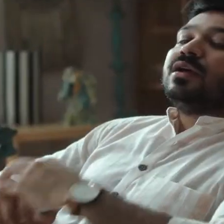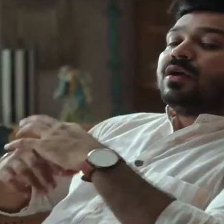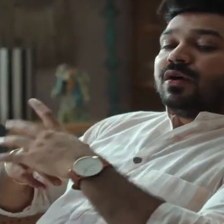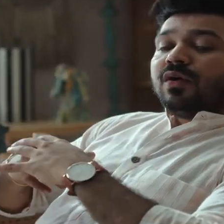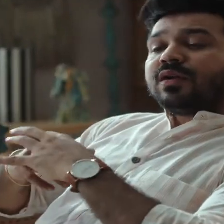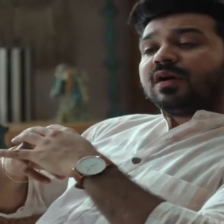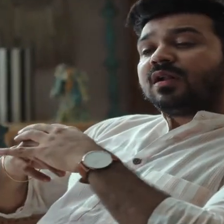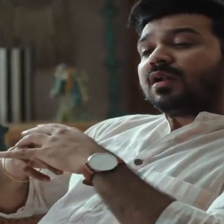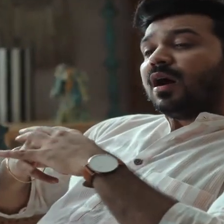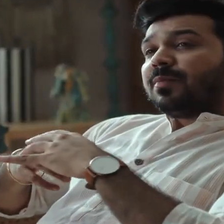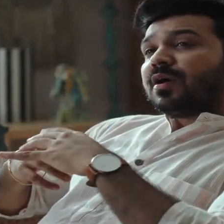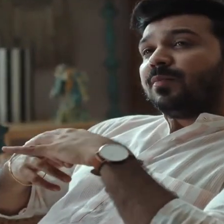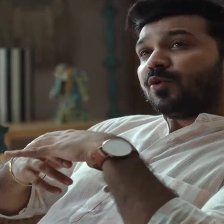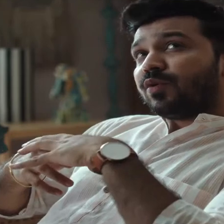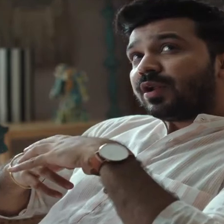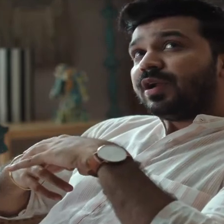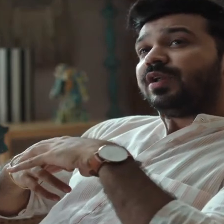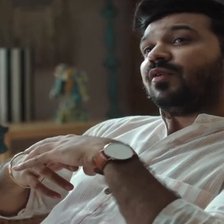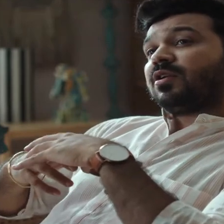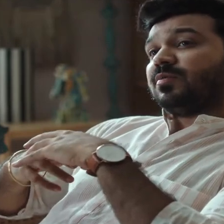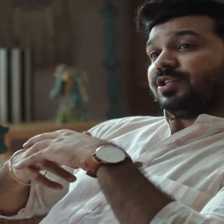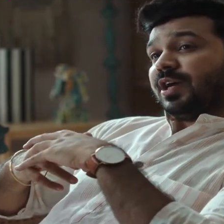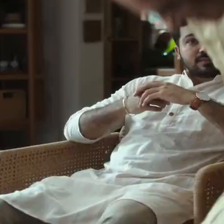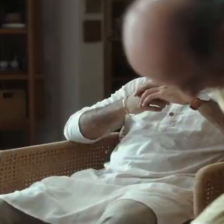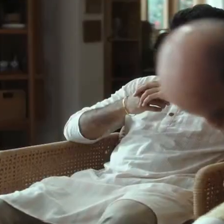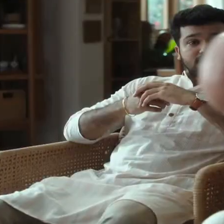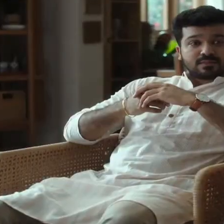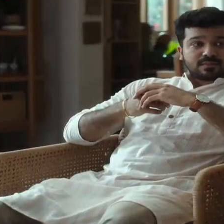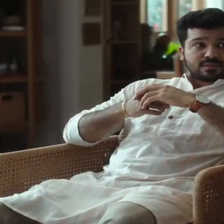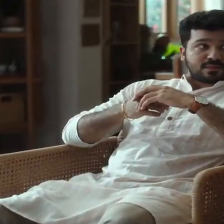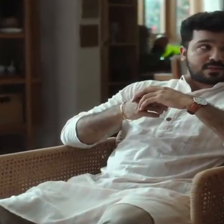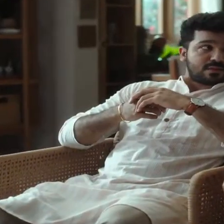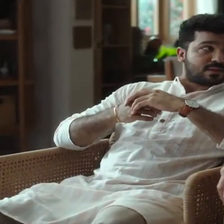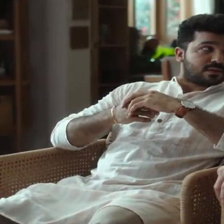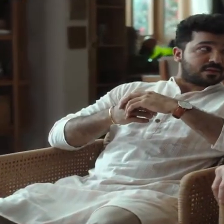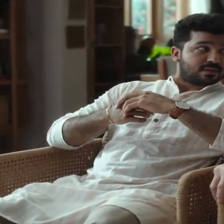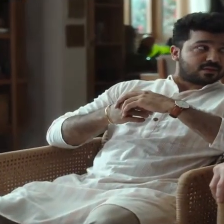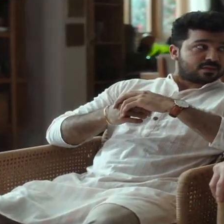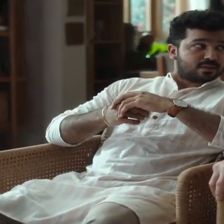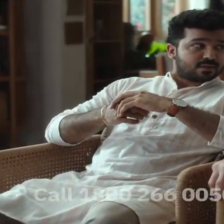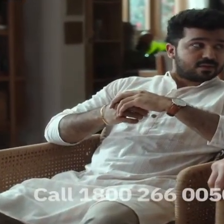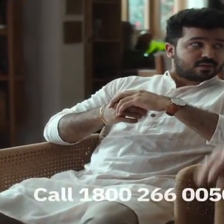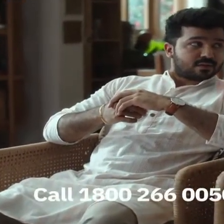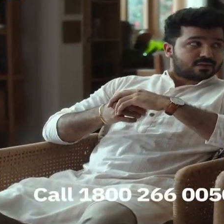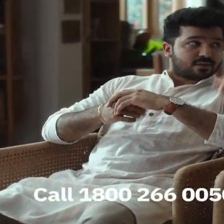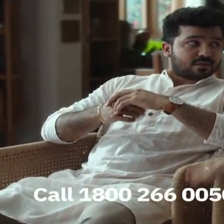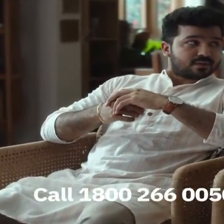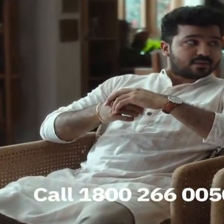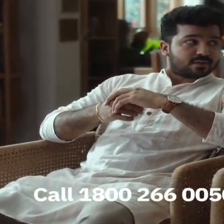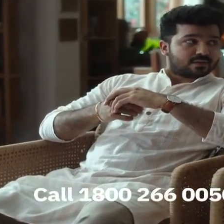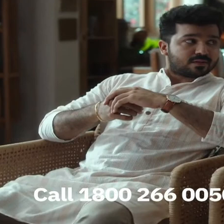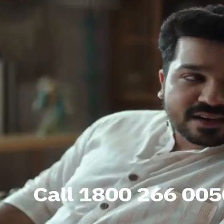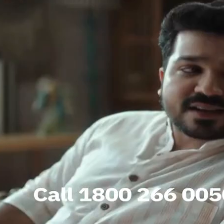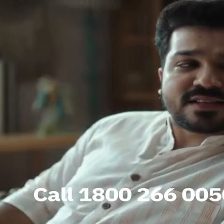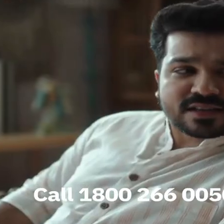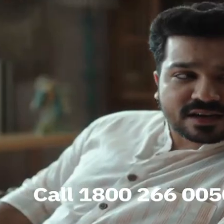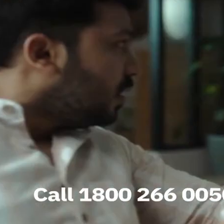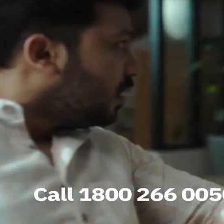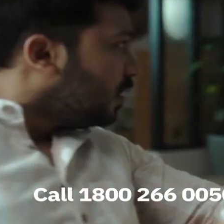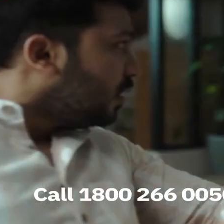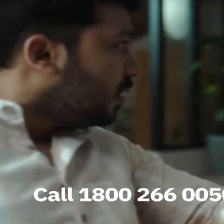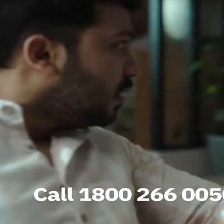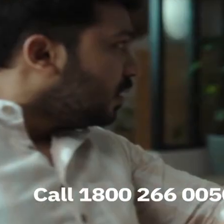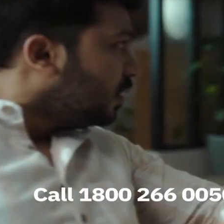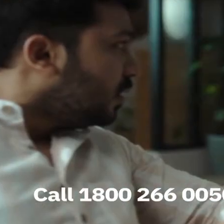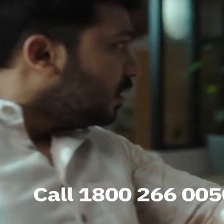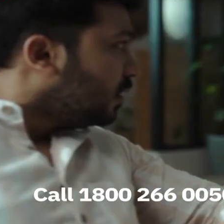है और अगर आपका ब्रोकर ही डिफॉल्टर बन जाए तो तो फिर IPF आपको कॉंपेंसेशन दिला सकता है कहां से सिखाथ